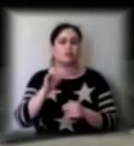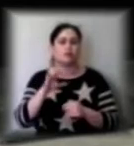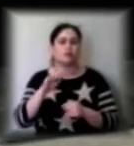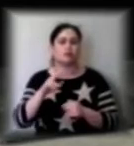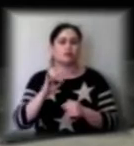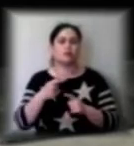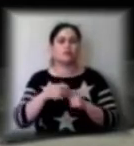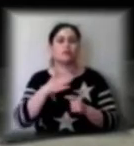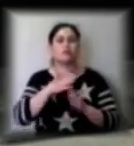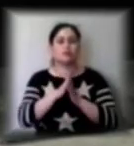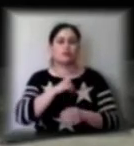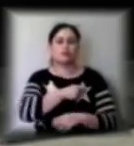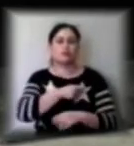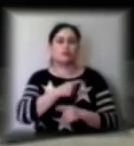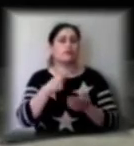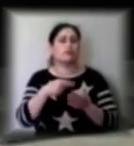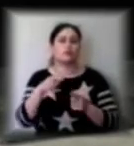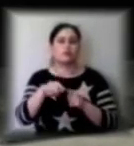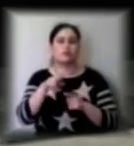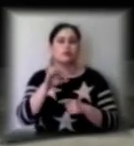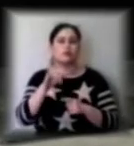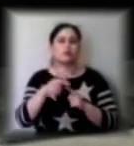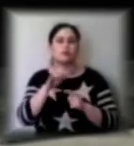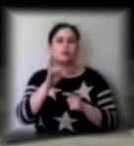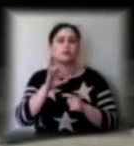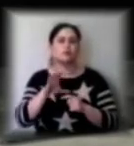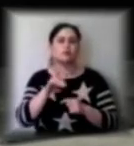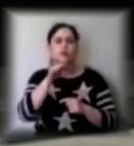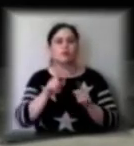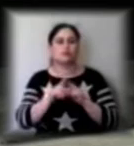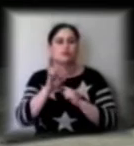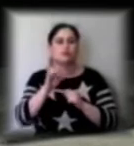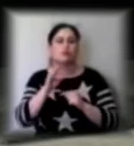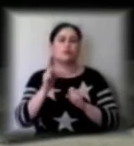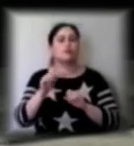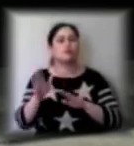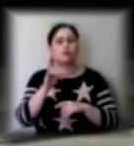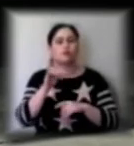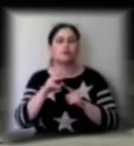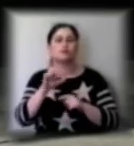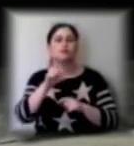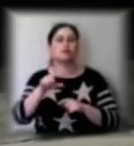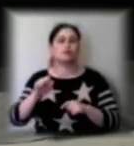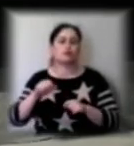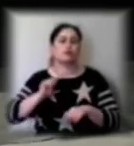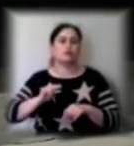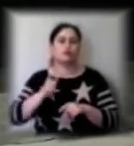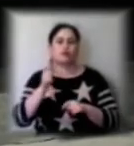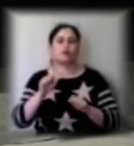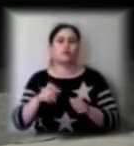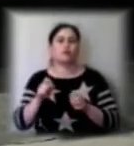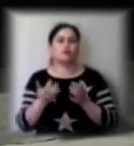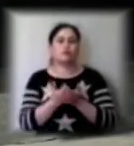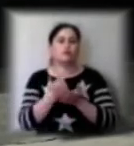відмінити цей податок під час чи після карантину, щоб люди змогли почати працювати і хоча б трохи заробляти. Багато опинились в такій